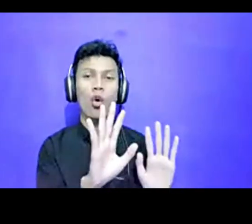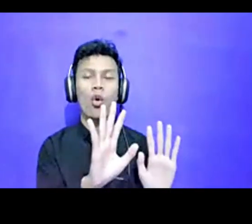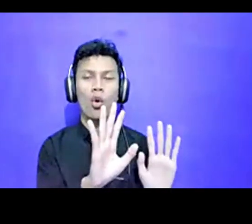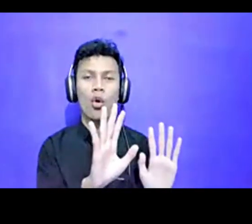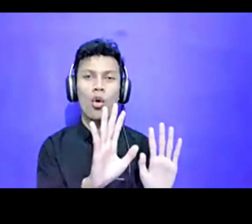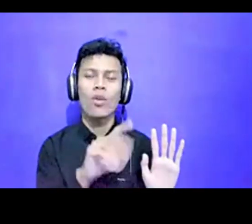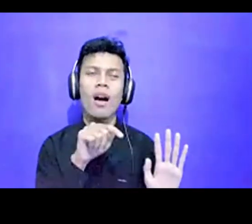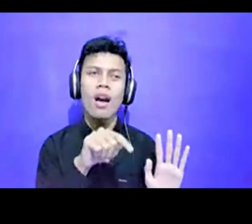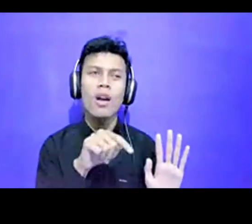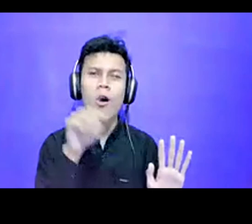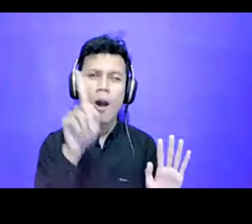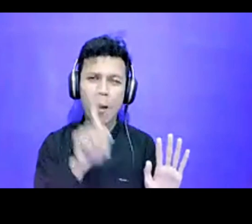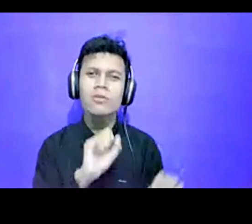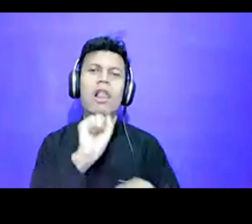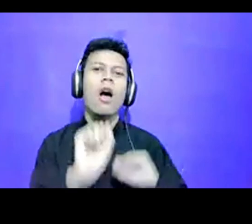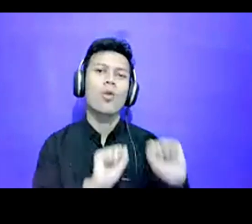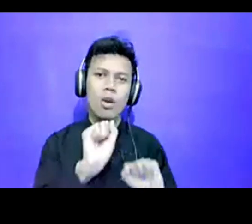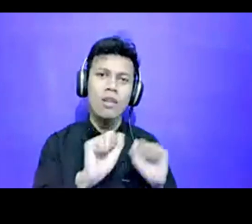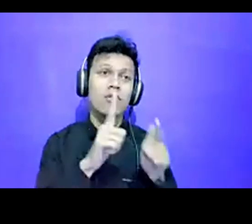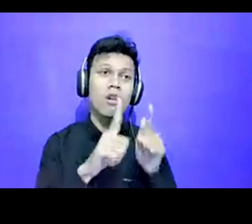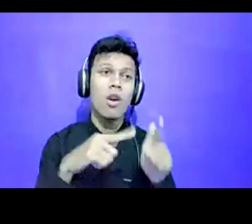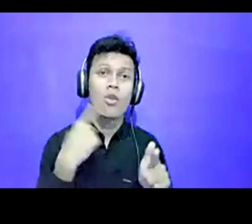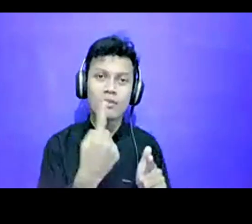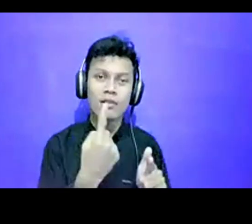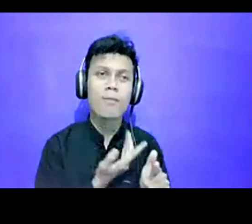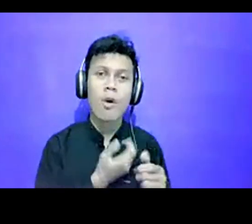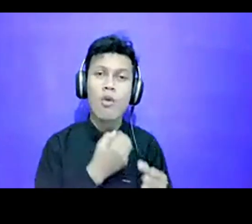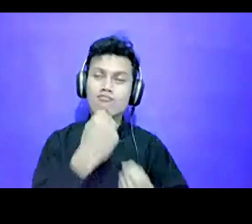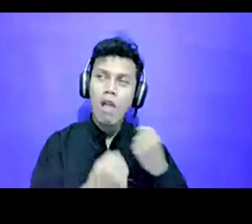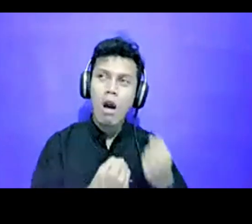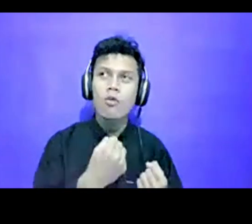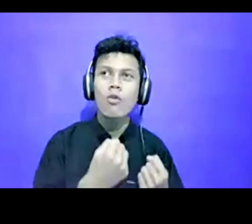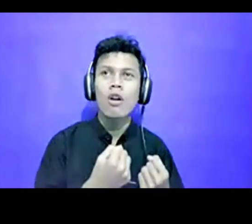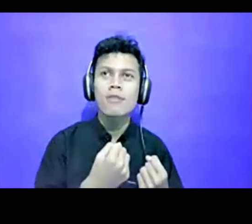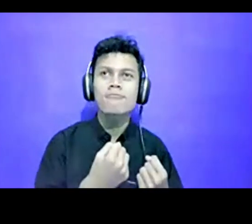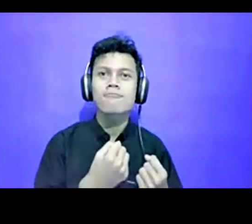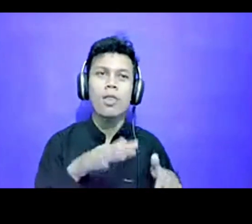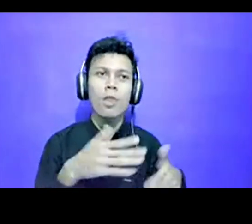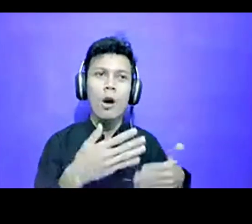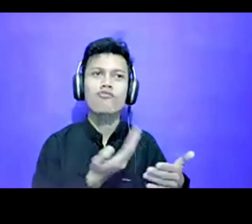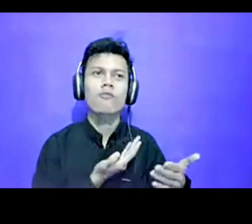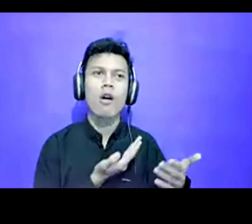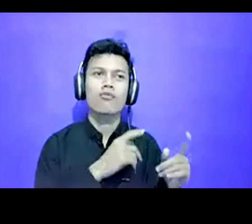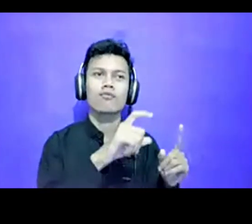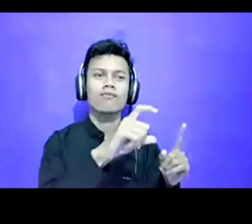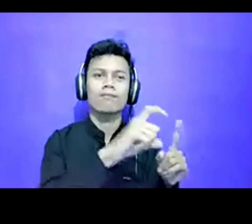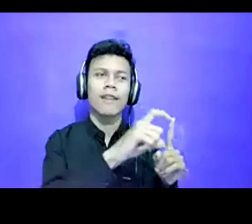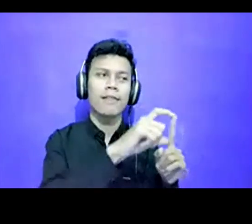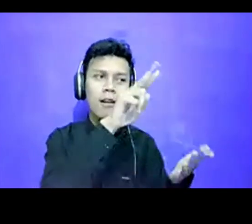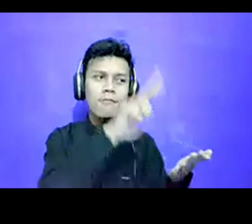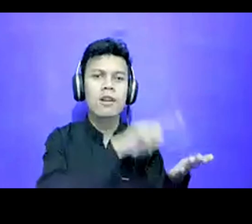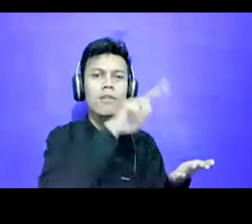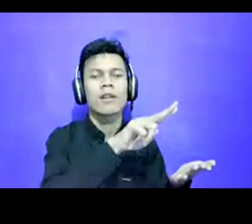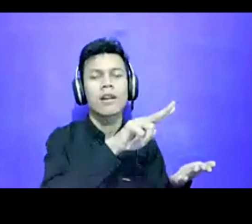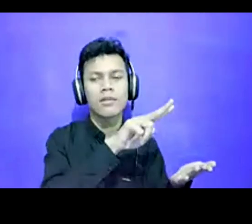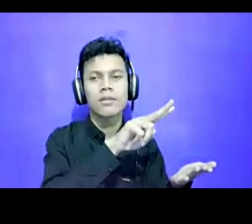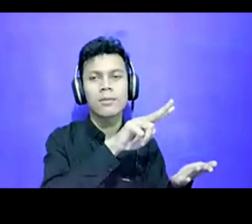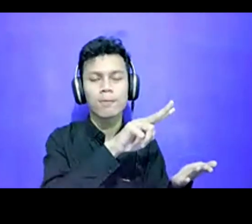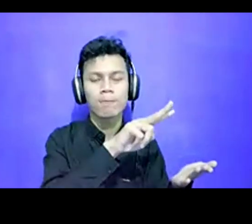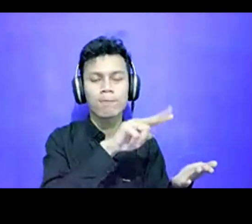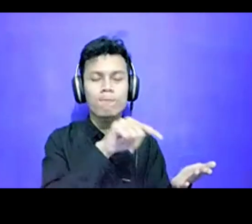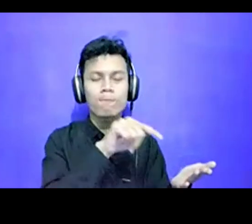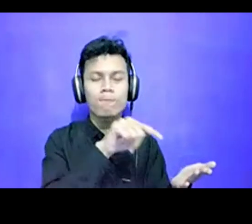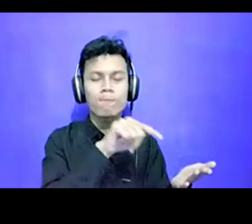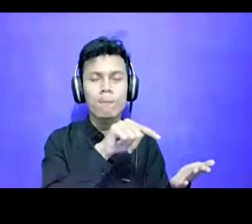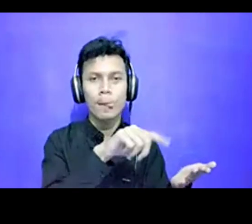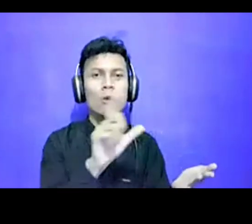yang harus dilakukan, ketika kita ingin melakukan, menguji validitas, dari responden kita, itu salah satu